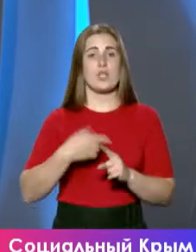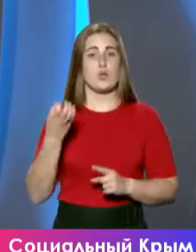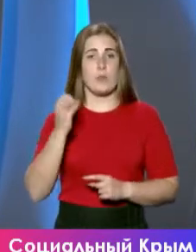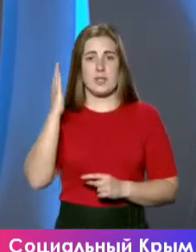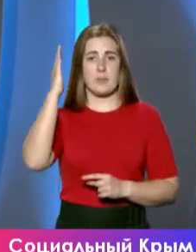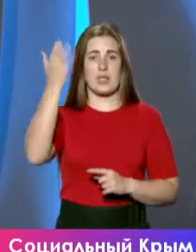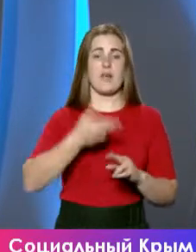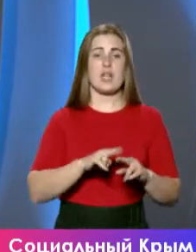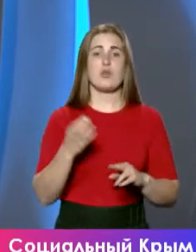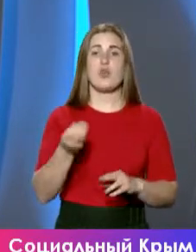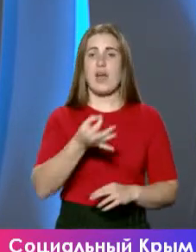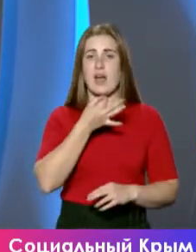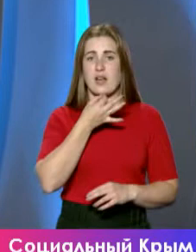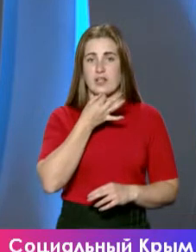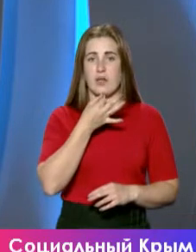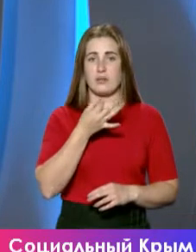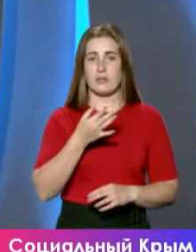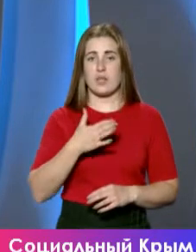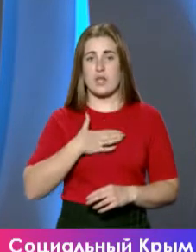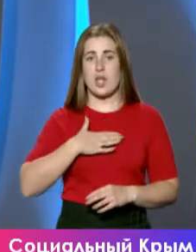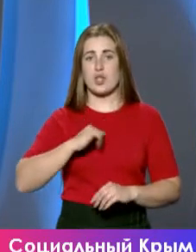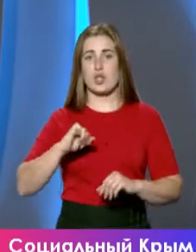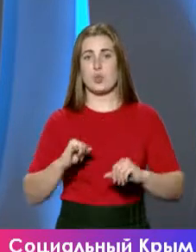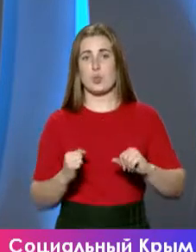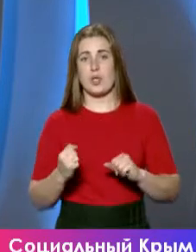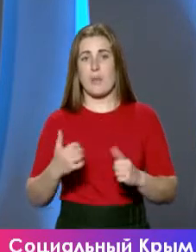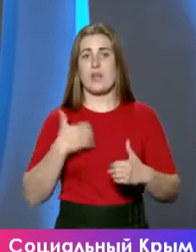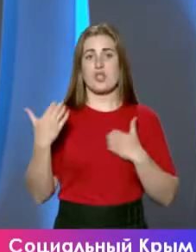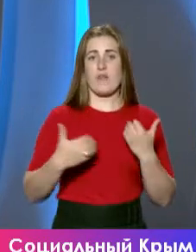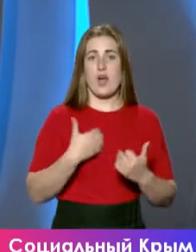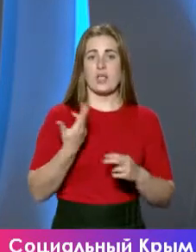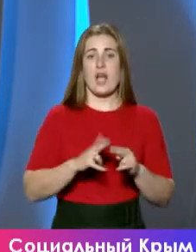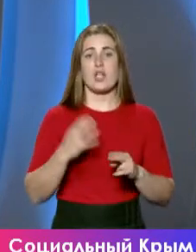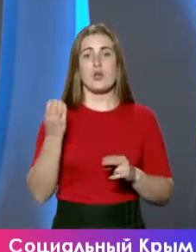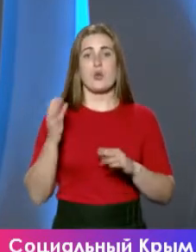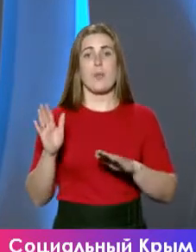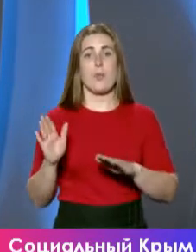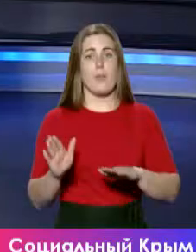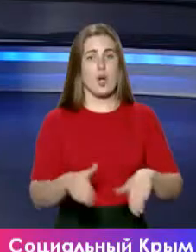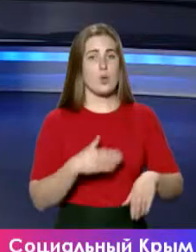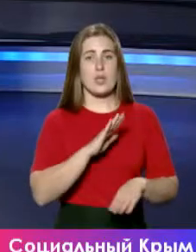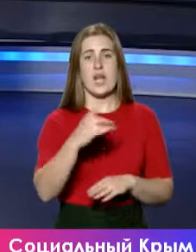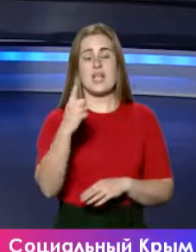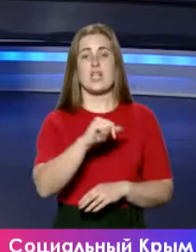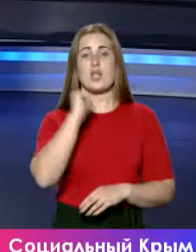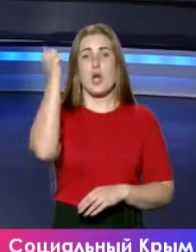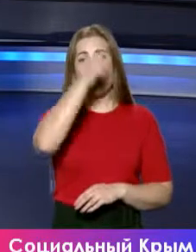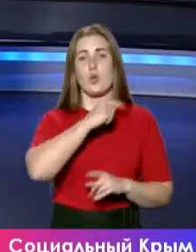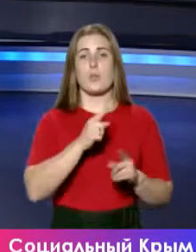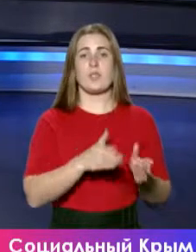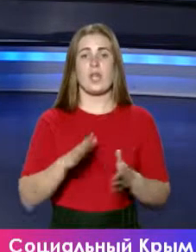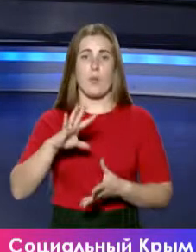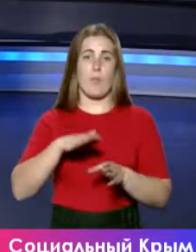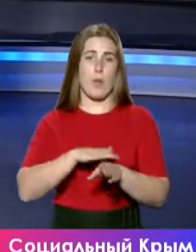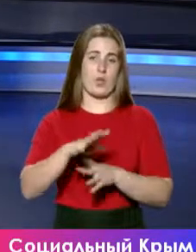что это еще рано наши друзья переживают. Это еще пройдет не один год, чтобы налаять в полном объеме. —